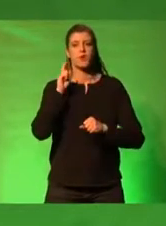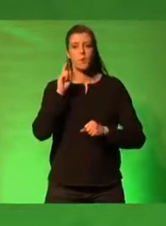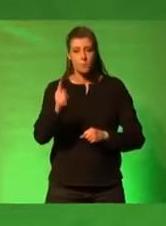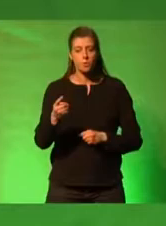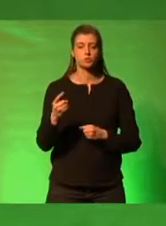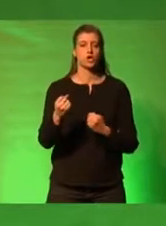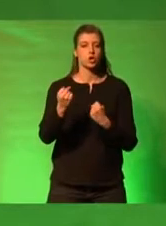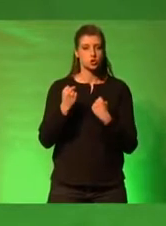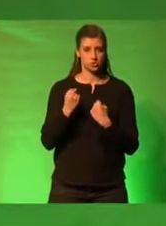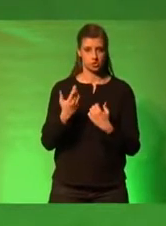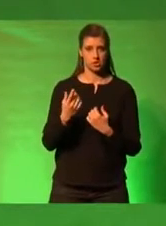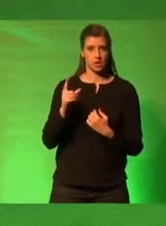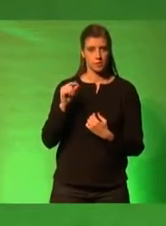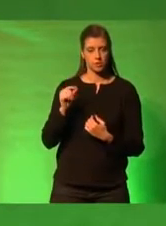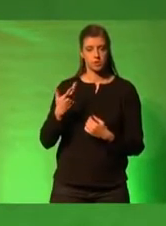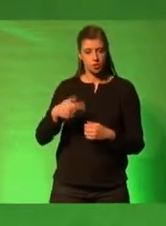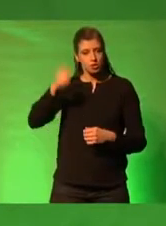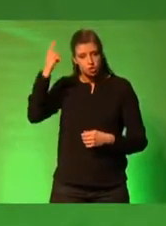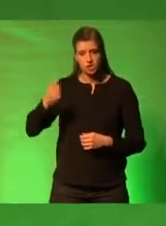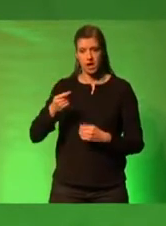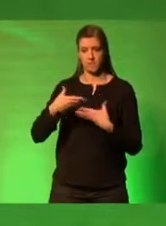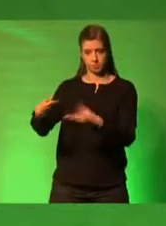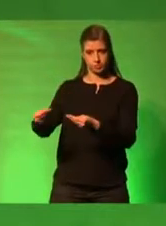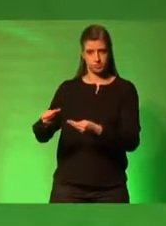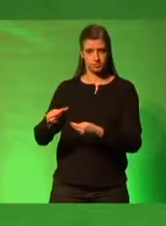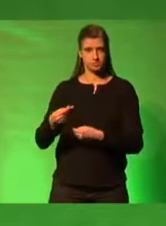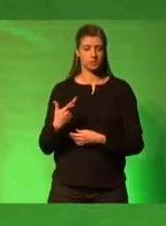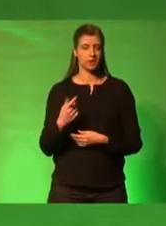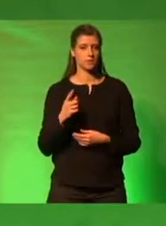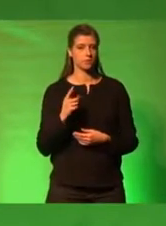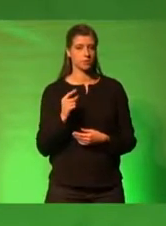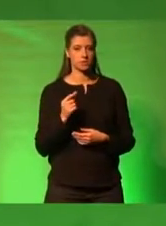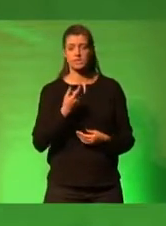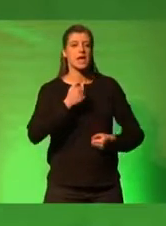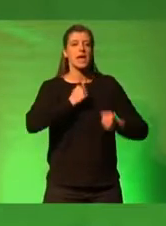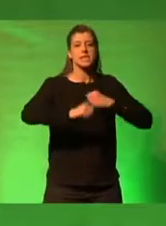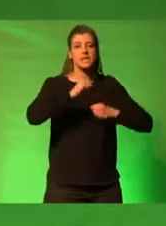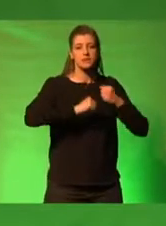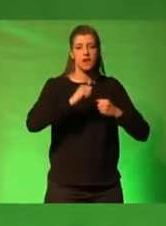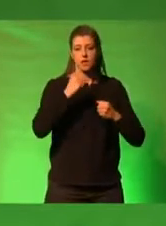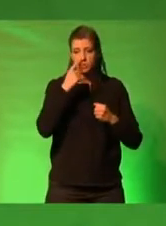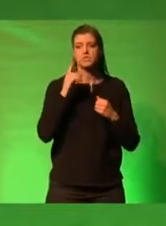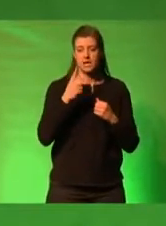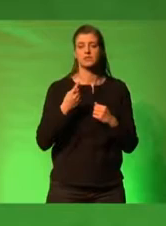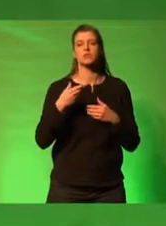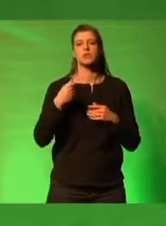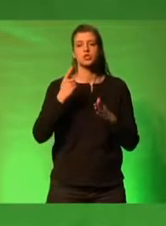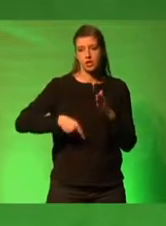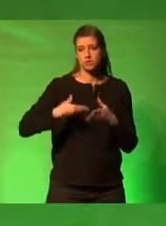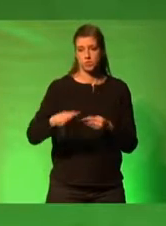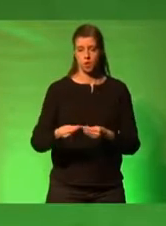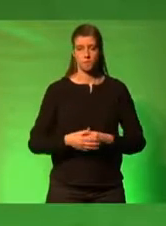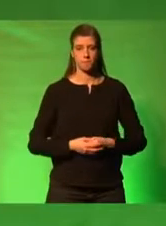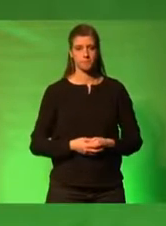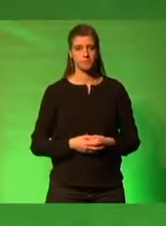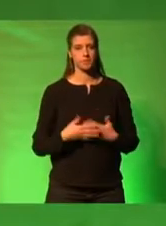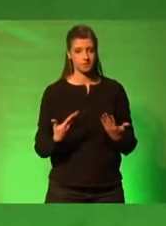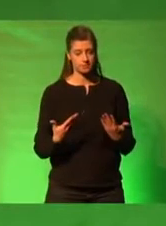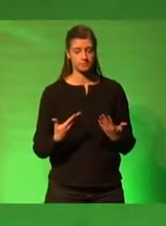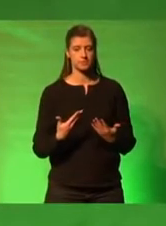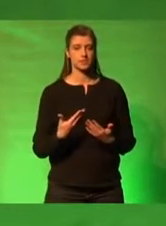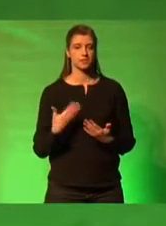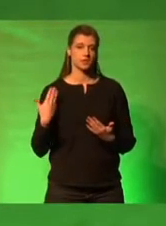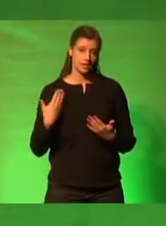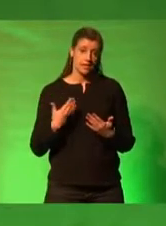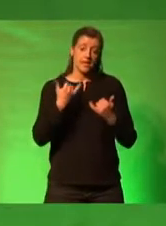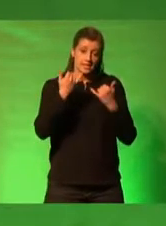und zwar in jedem Fall und nicht nur bei nachgewiesener Gegenwehr. Und seit 22 Tagen ist diese Selbstverständlichkeit endlich